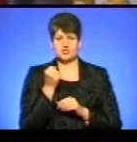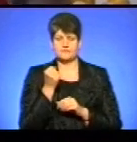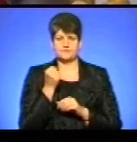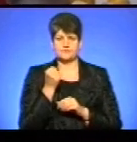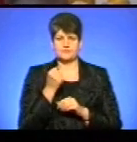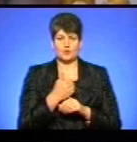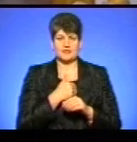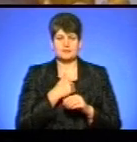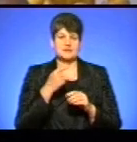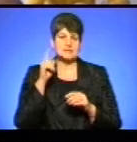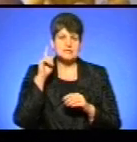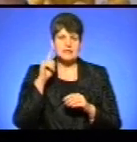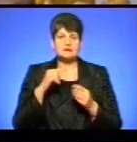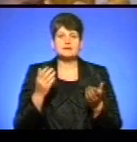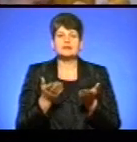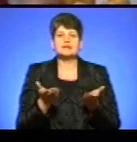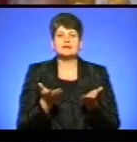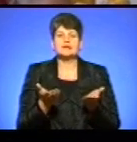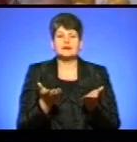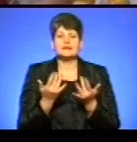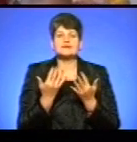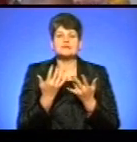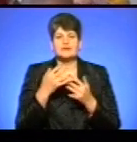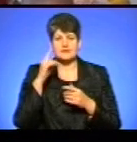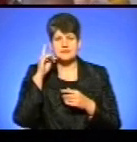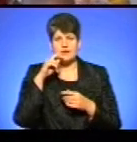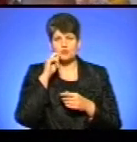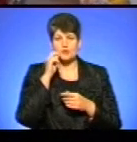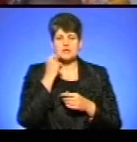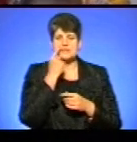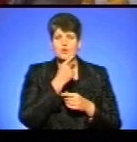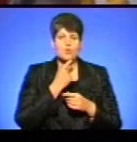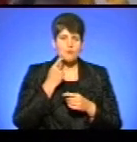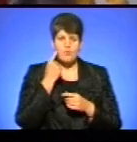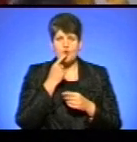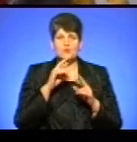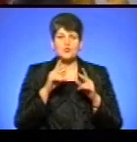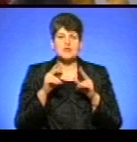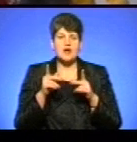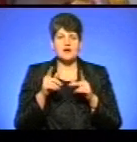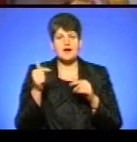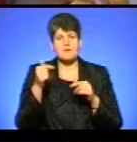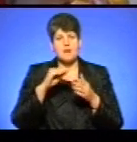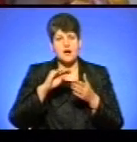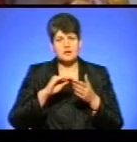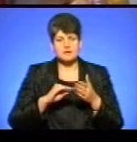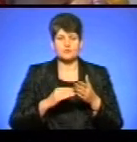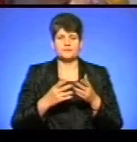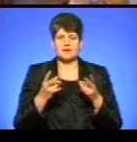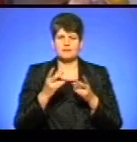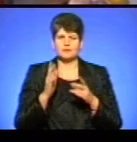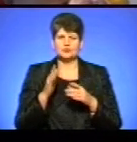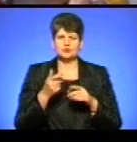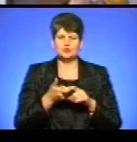Хотіли б знати, наскільки знаємо українську мову і як граматику. Треба бути дуже